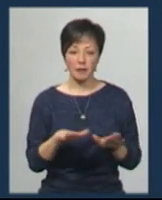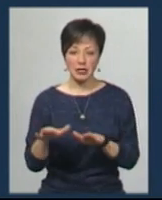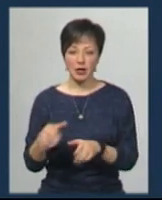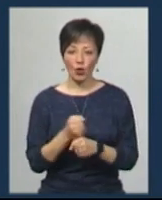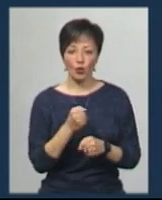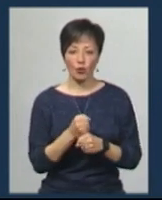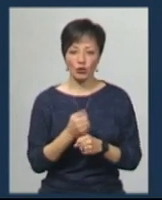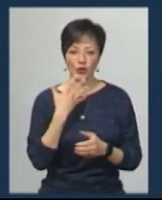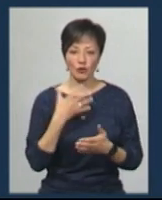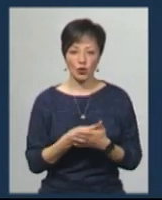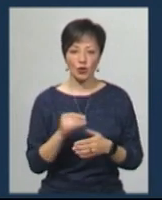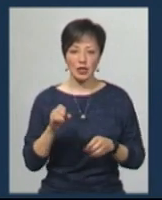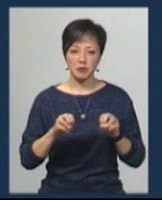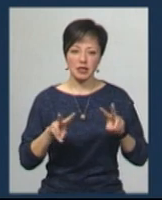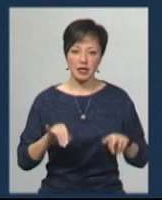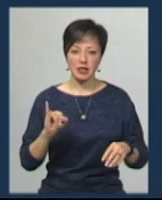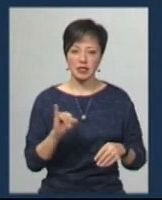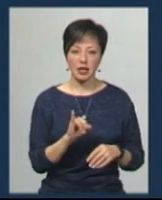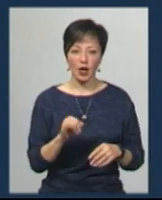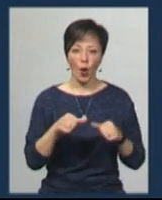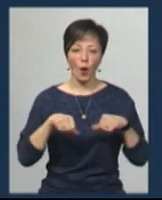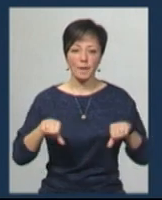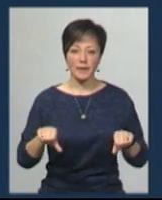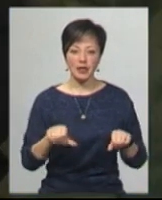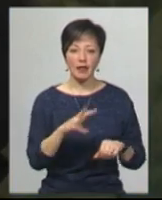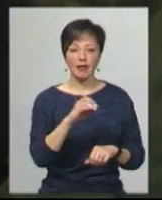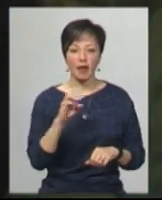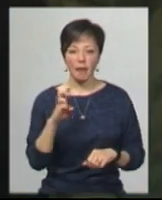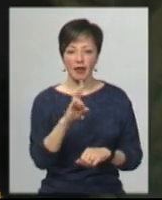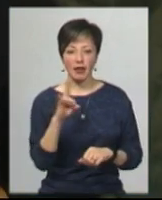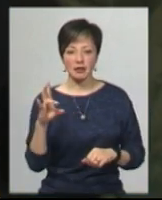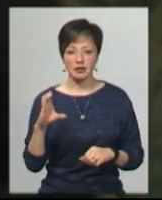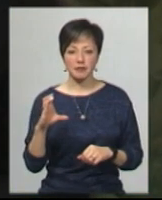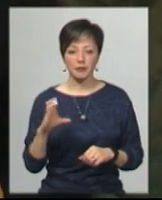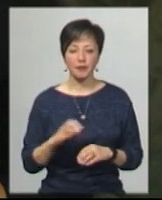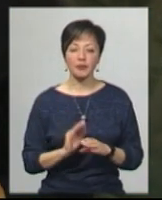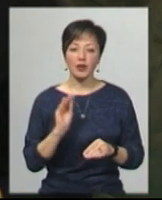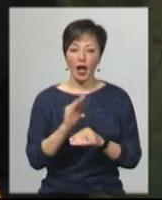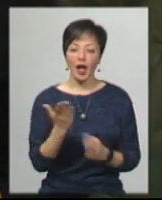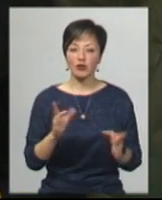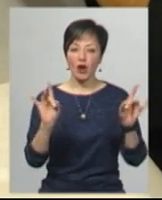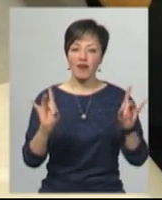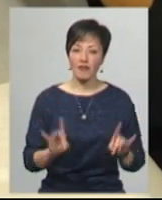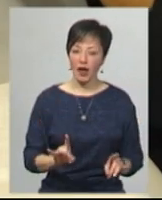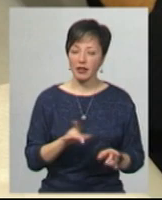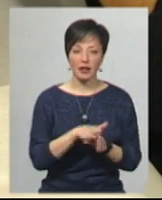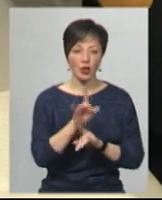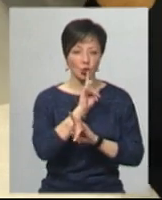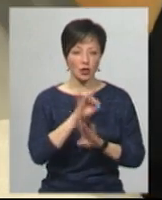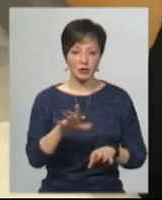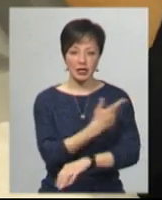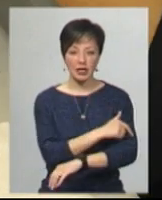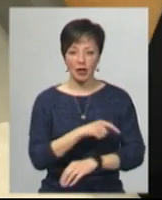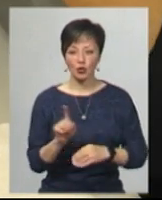роботу свої і спеціалісти, і комісія від ТБНС. Ігор Баланюк додає, якщо кафе чи ресторан не дотримуватиметься